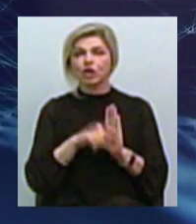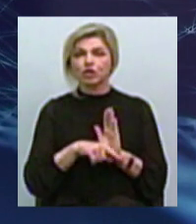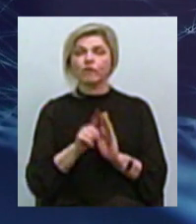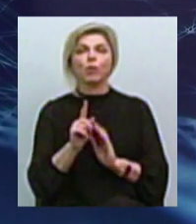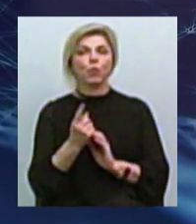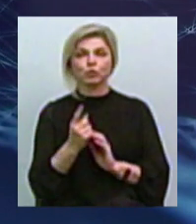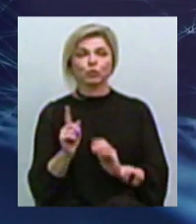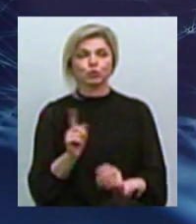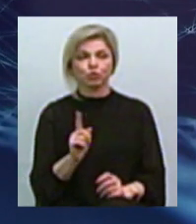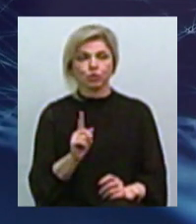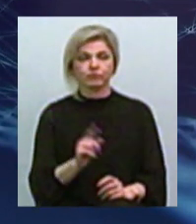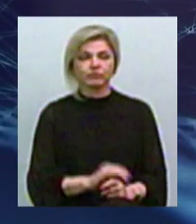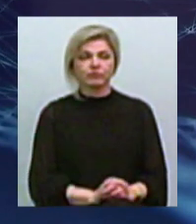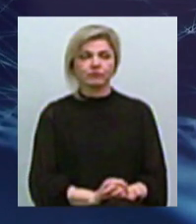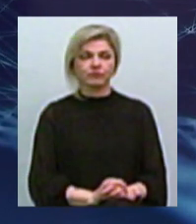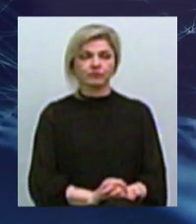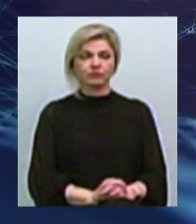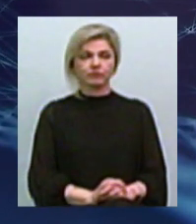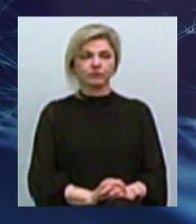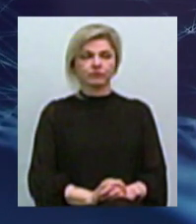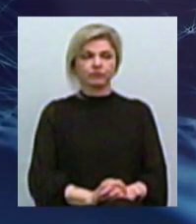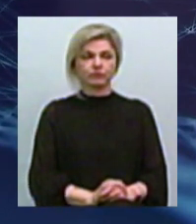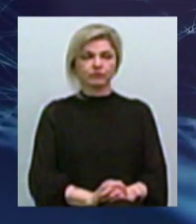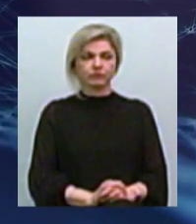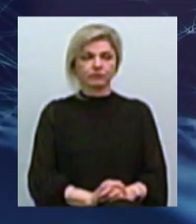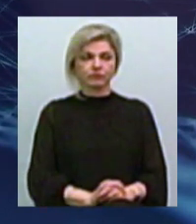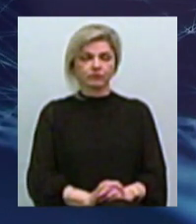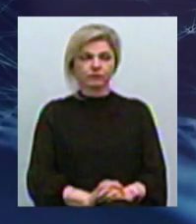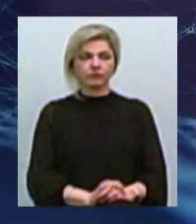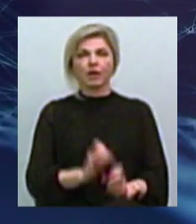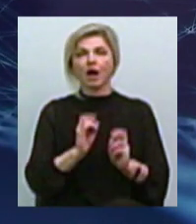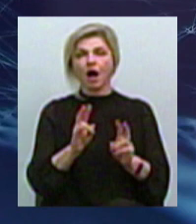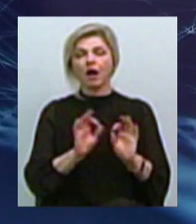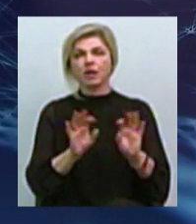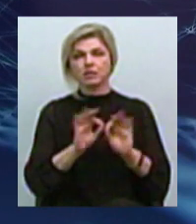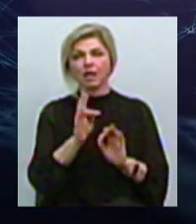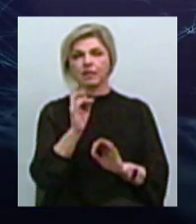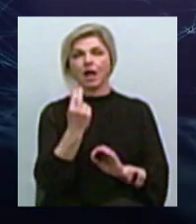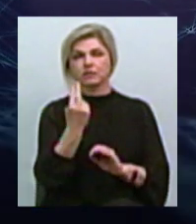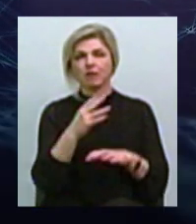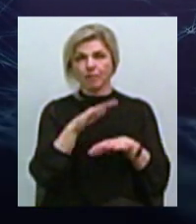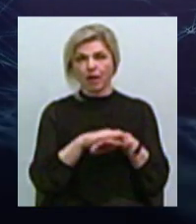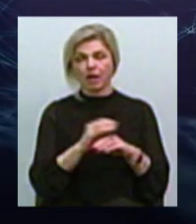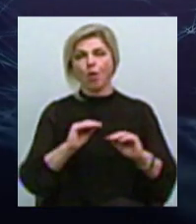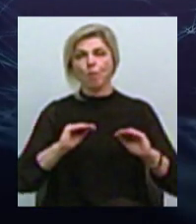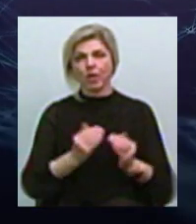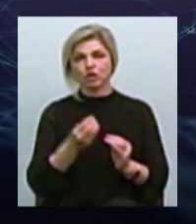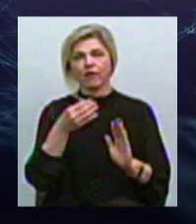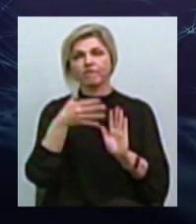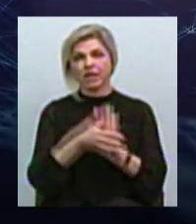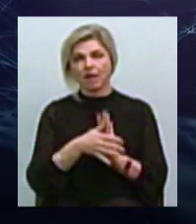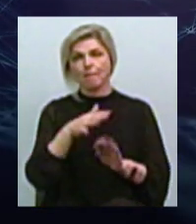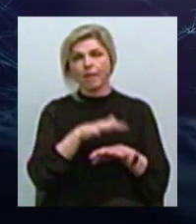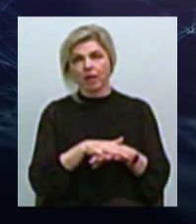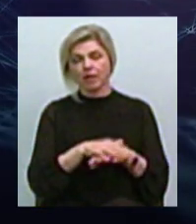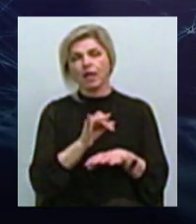тому, що, як слушно сказав представник Національного банку Це знизить витрати банків та